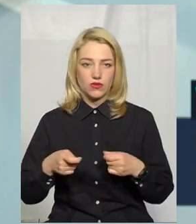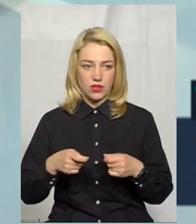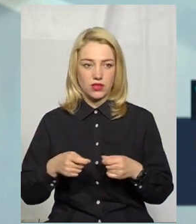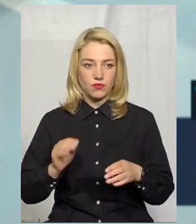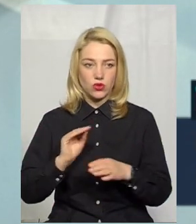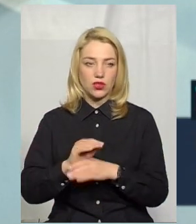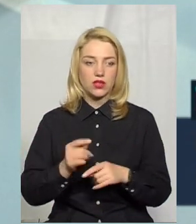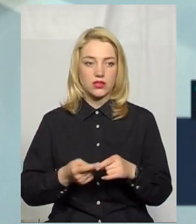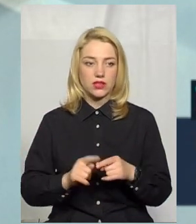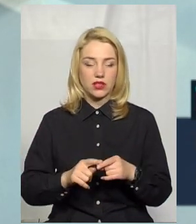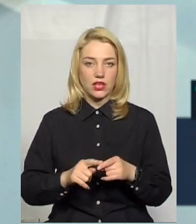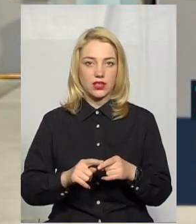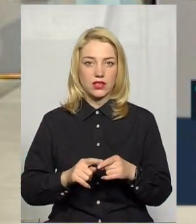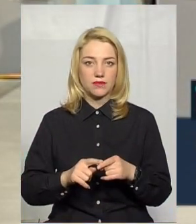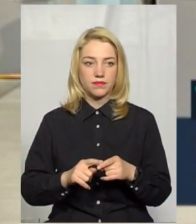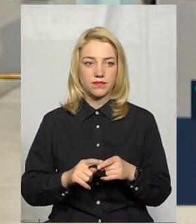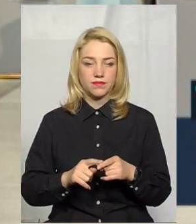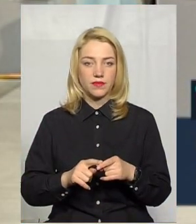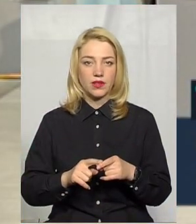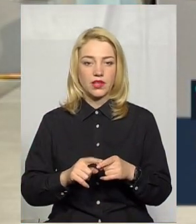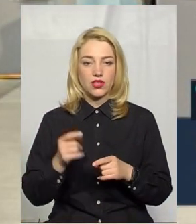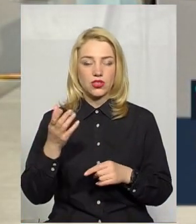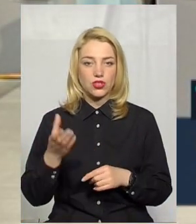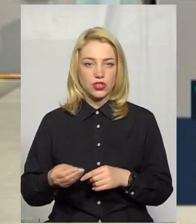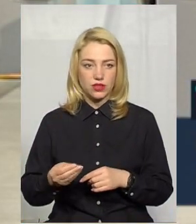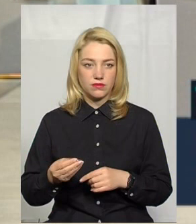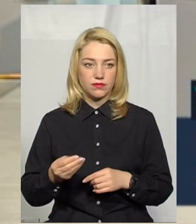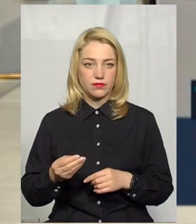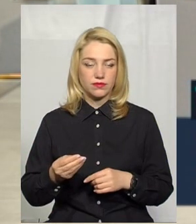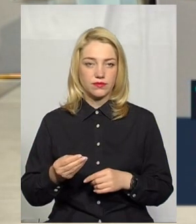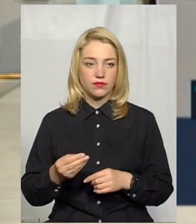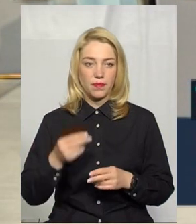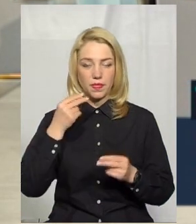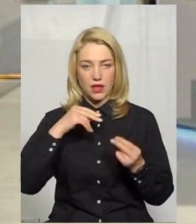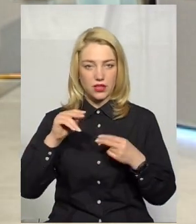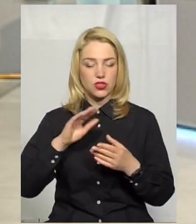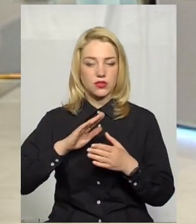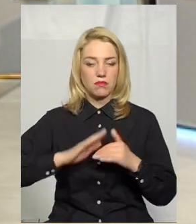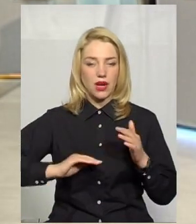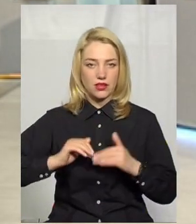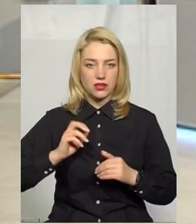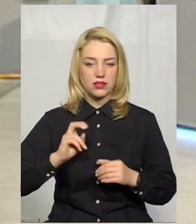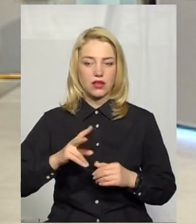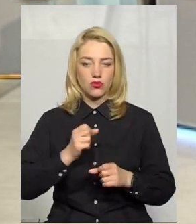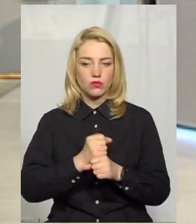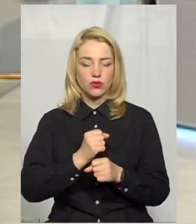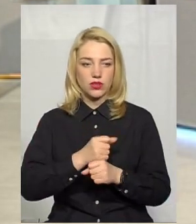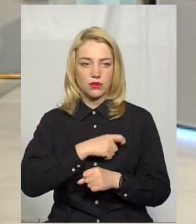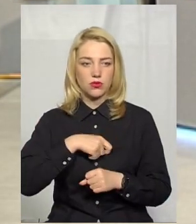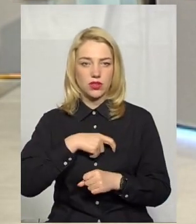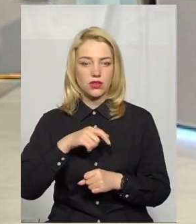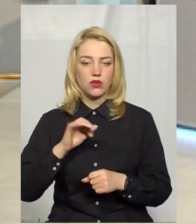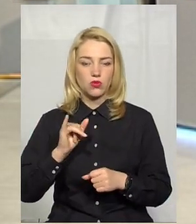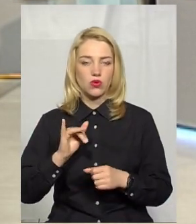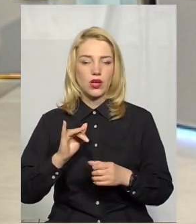Додали до цієї страви, так би мовити, ще кращі практики, як, наприклад, робота депутата у